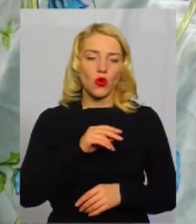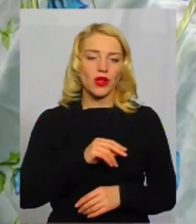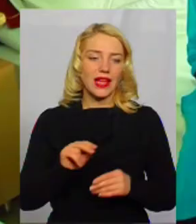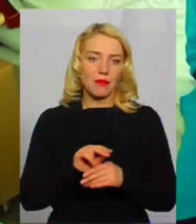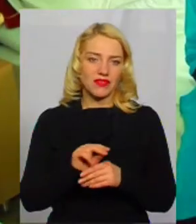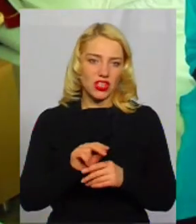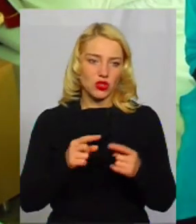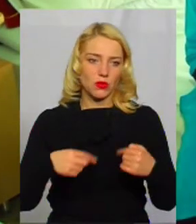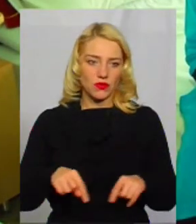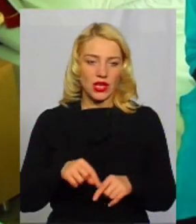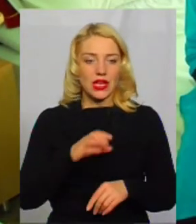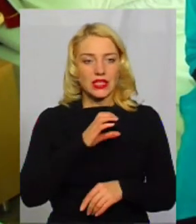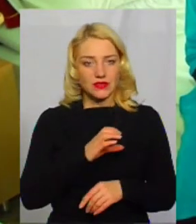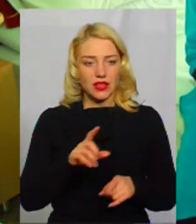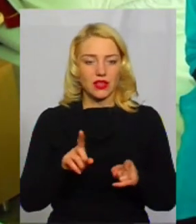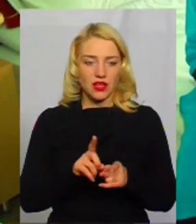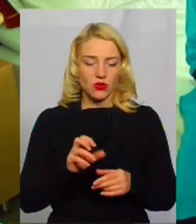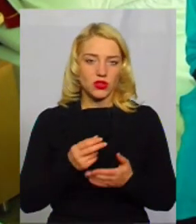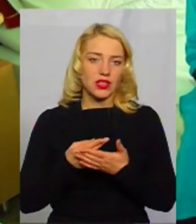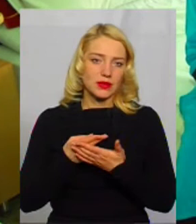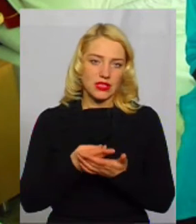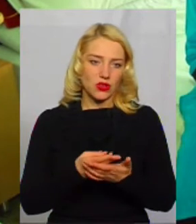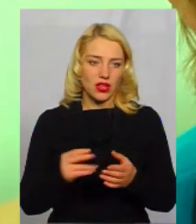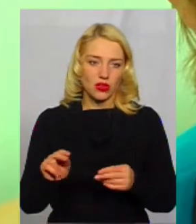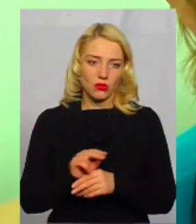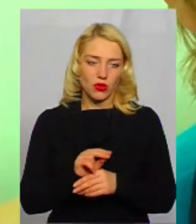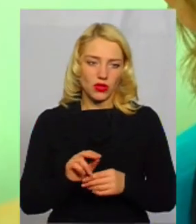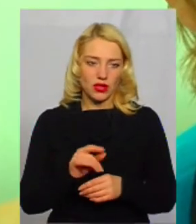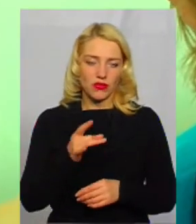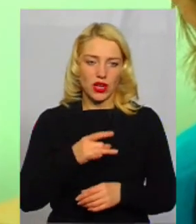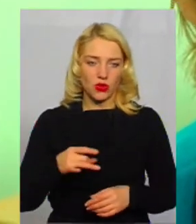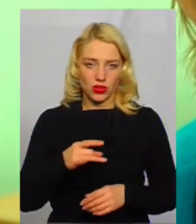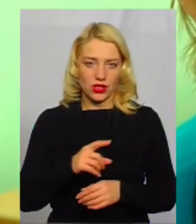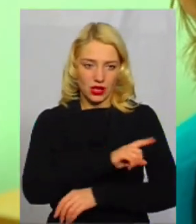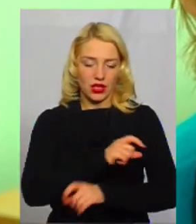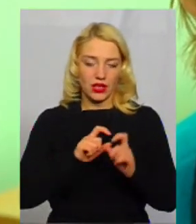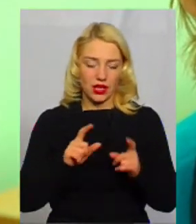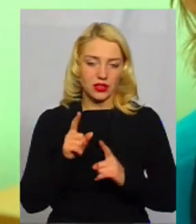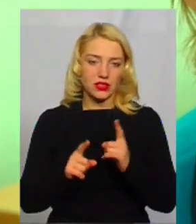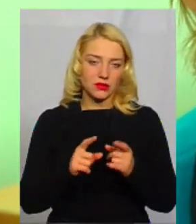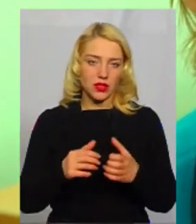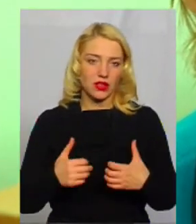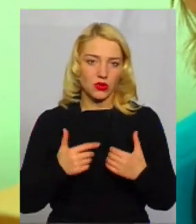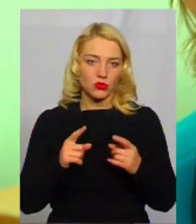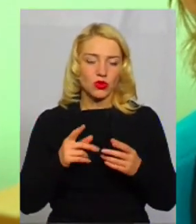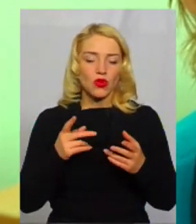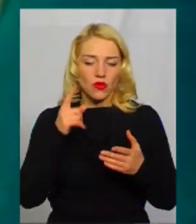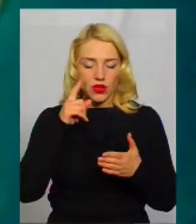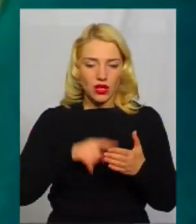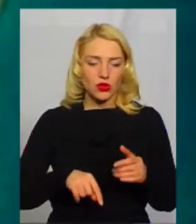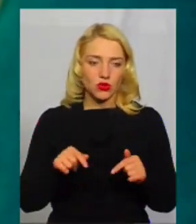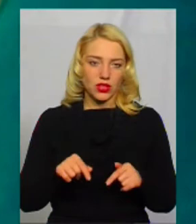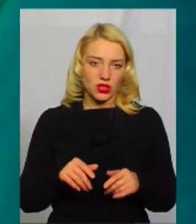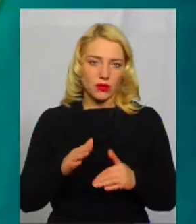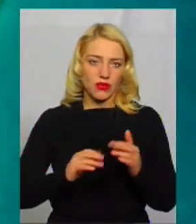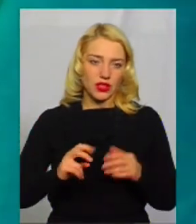Пастушок – села Райківці. Також на стаціонарному лікуванні в лікарні Хмельницького району. Зміни, каже, лякають, бо довіряють отечнім фахівцям. Додає, що